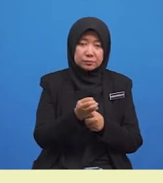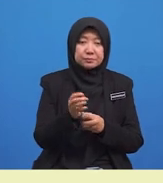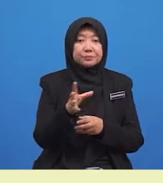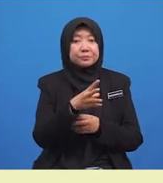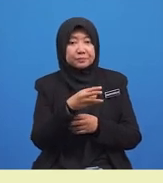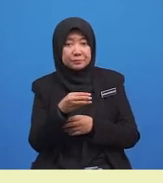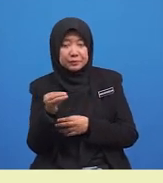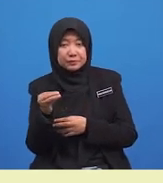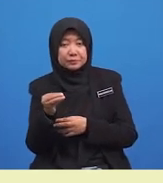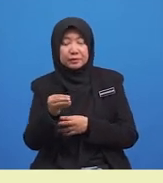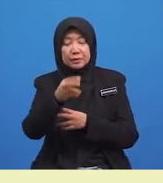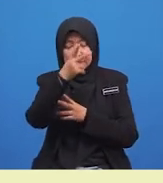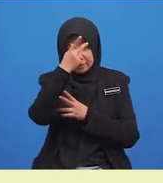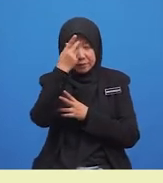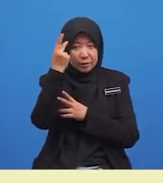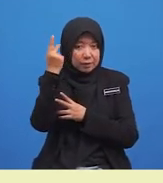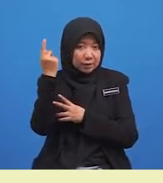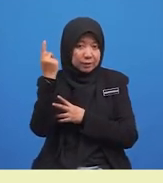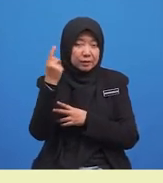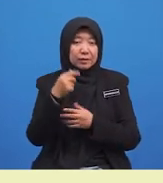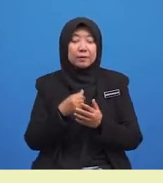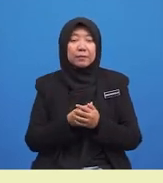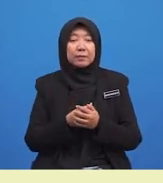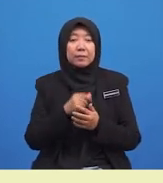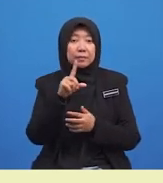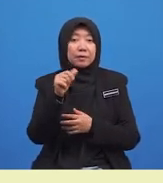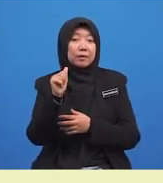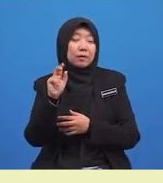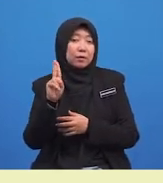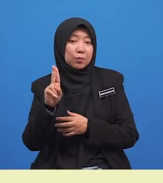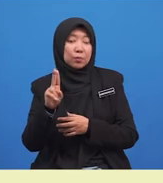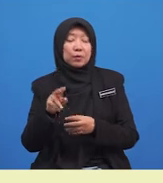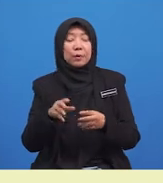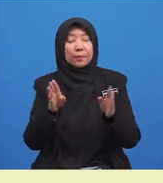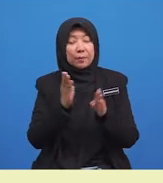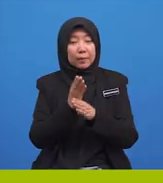kerana lalu membentuk ayat majmuk.